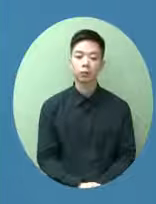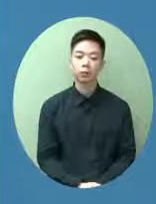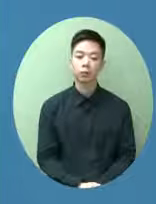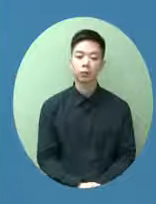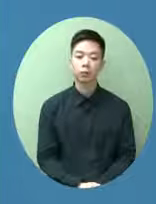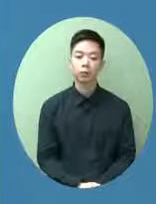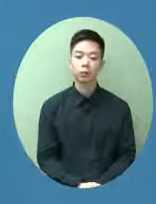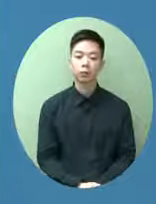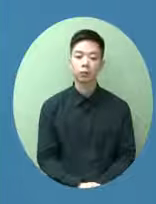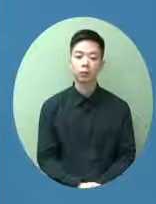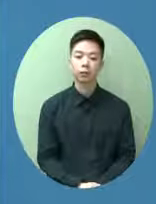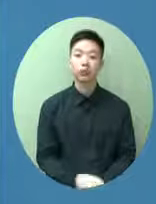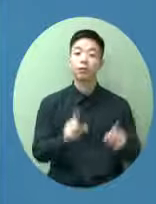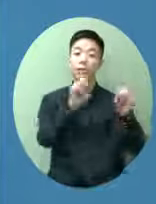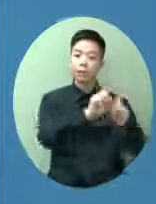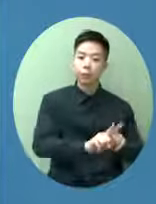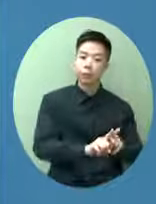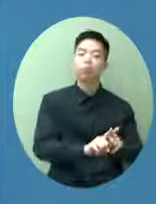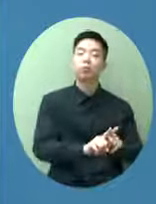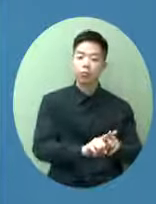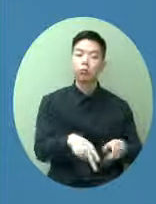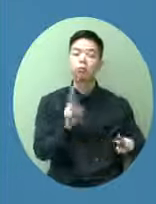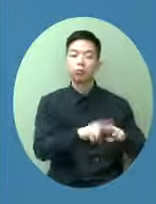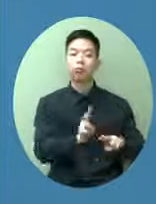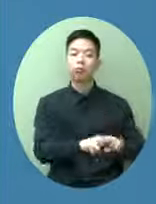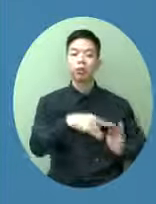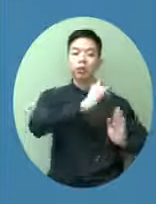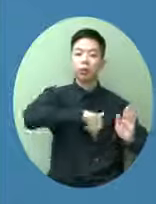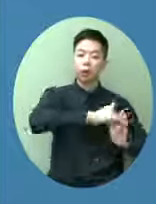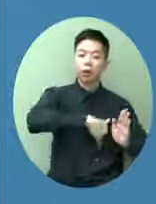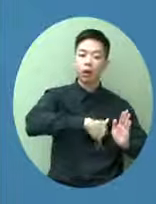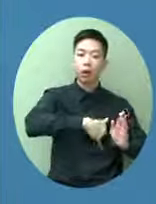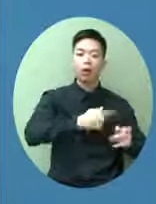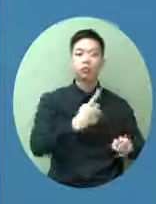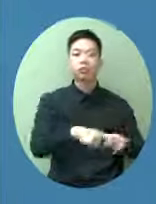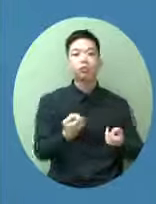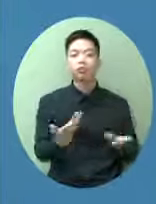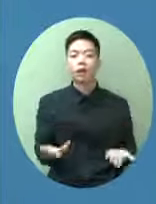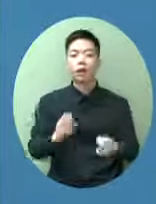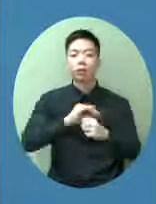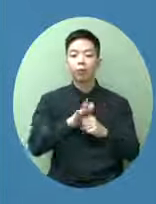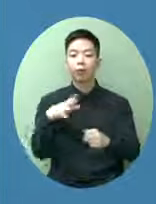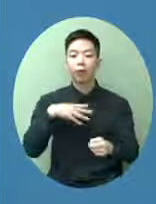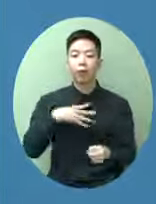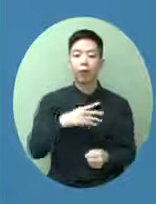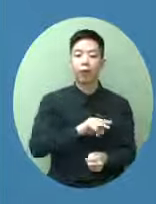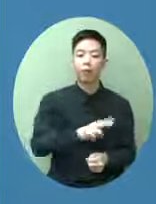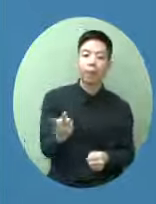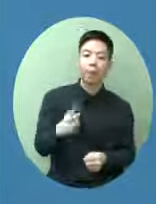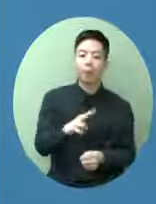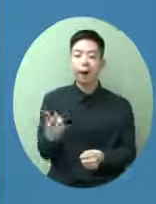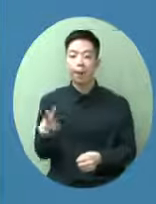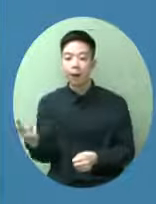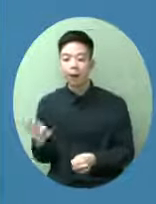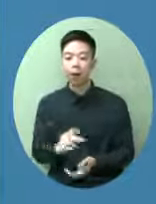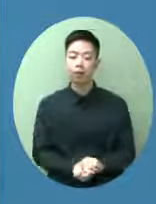指標跟內地通溫因為新冠疫情的情況不斷變所以如果它定了